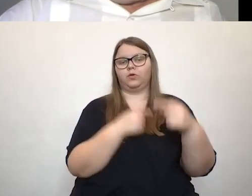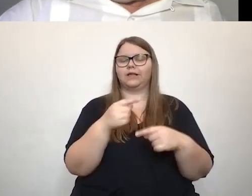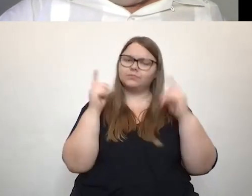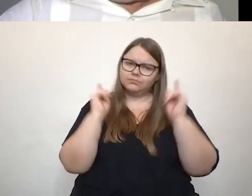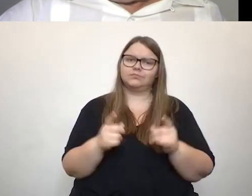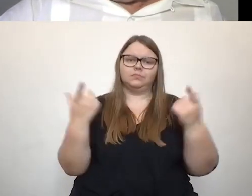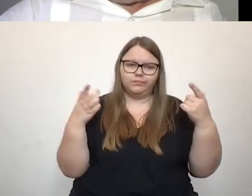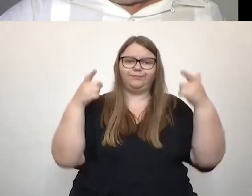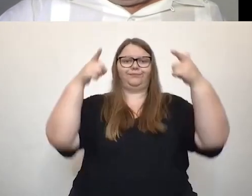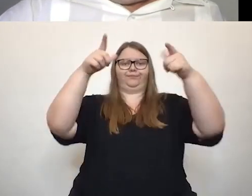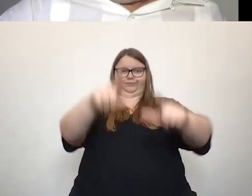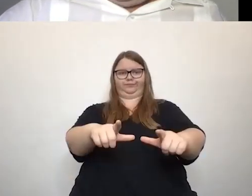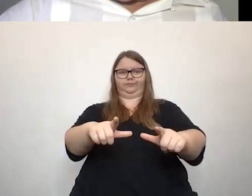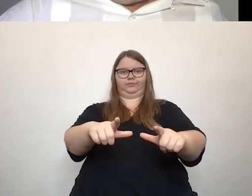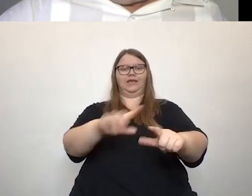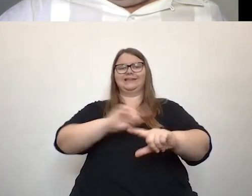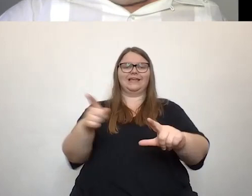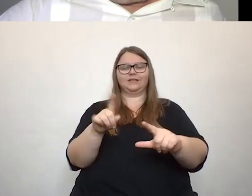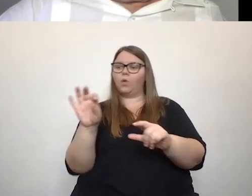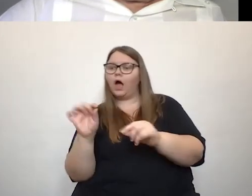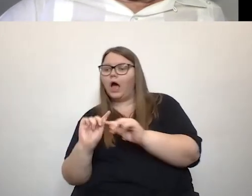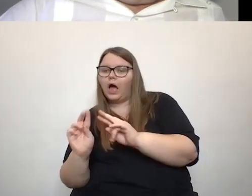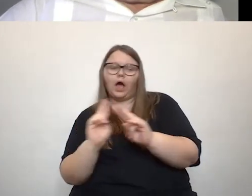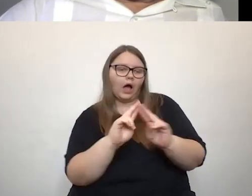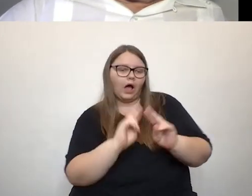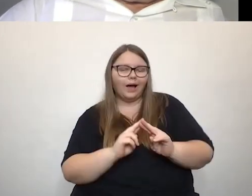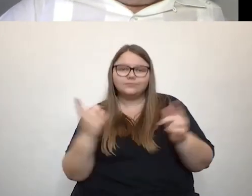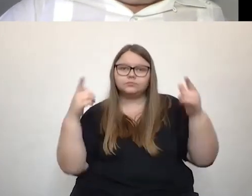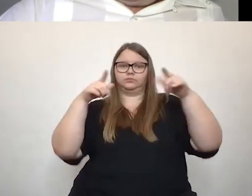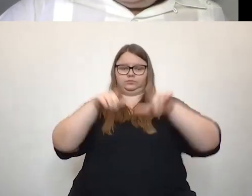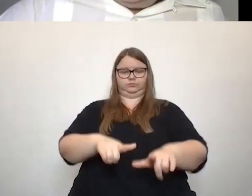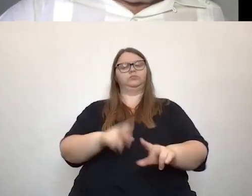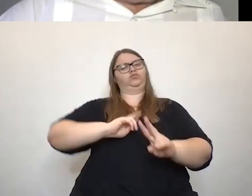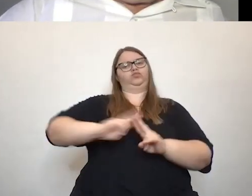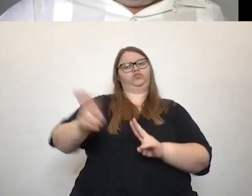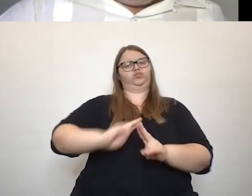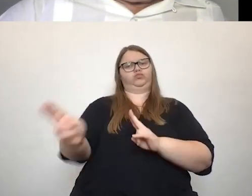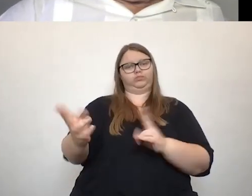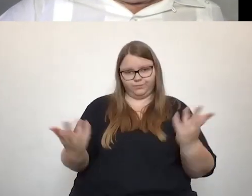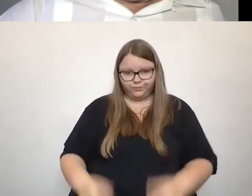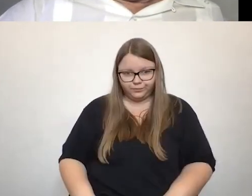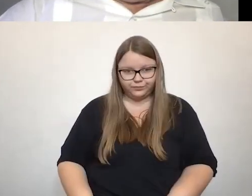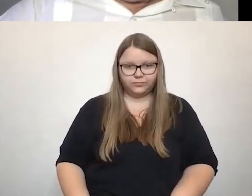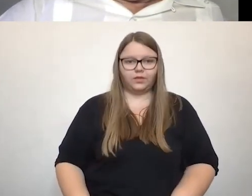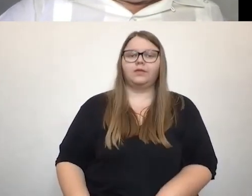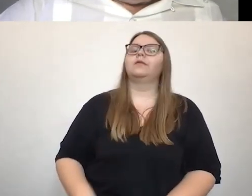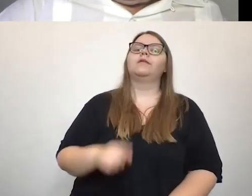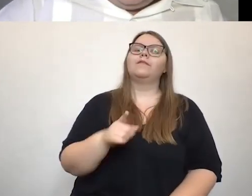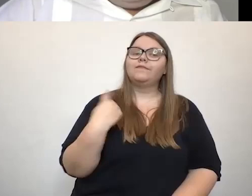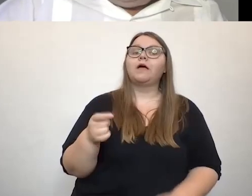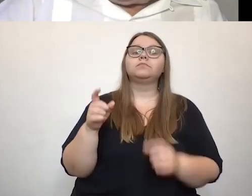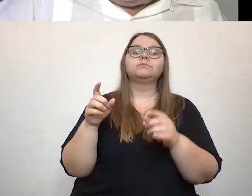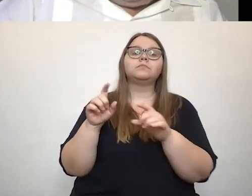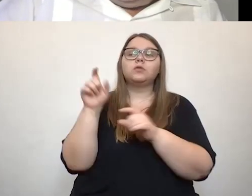und eben aufzusetzen. Und letzter Kommentar dazu, wir reden ja letztendlich mit Leuten, die